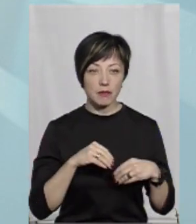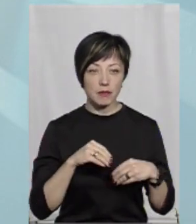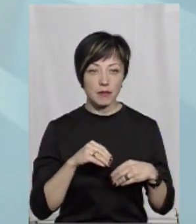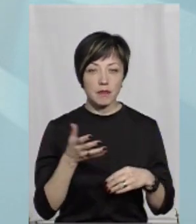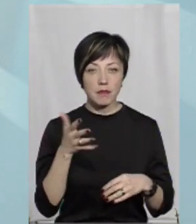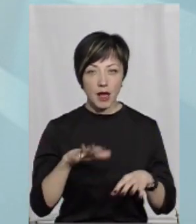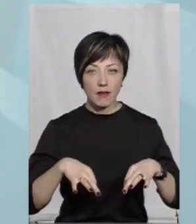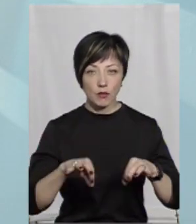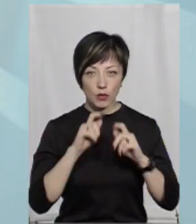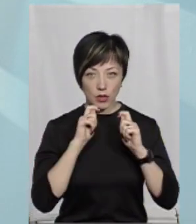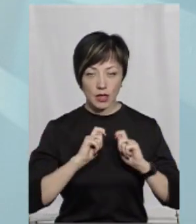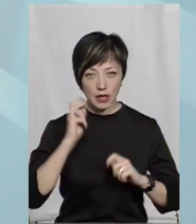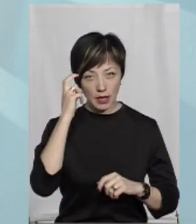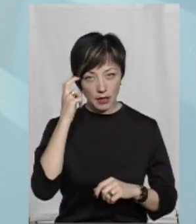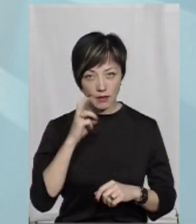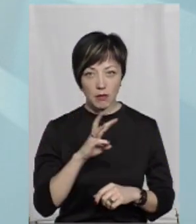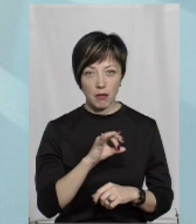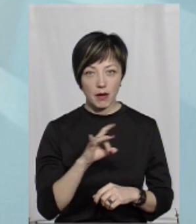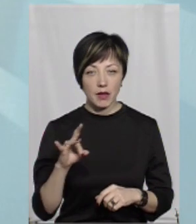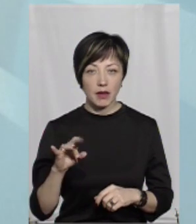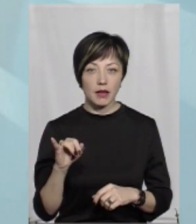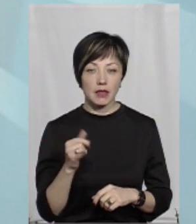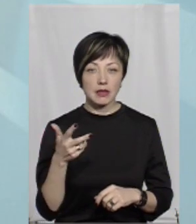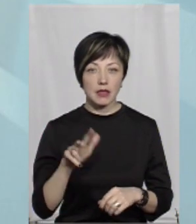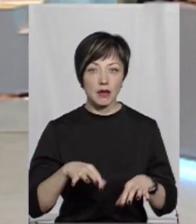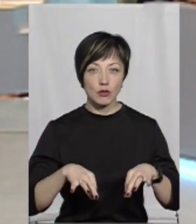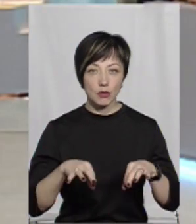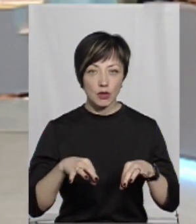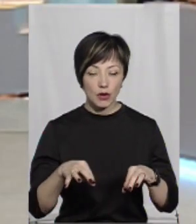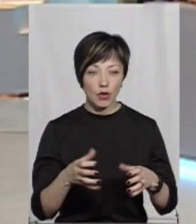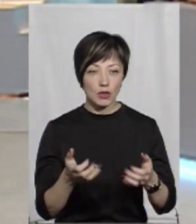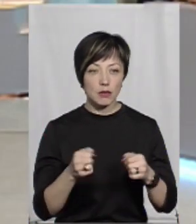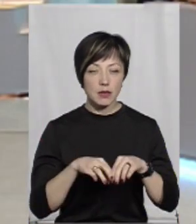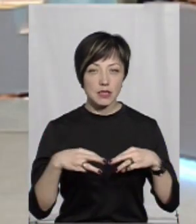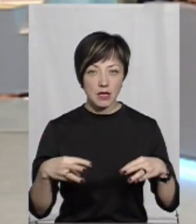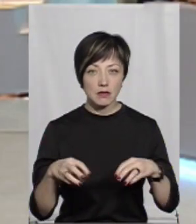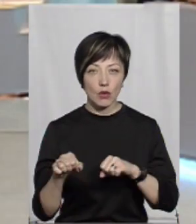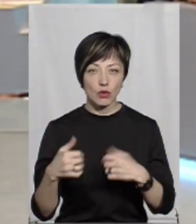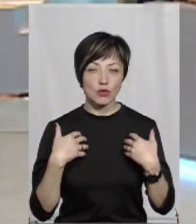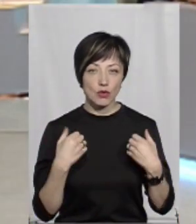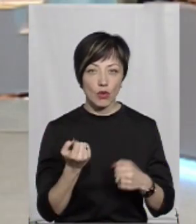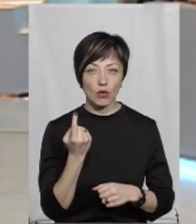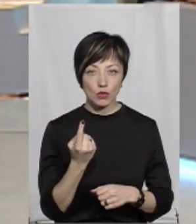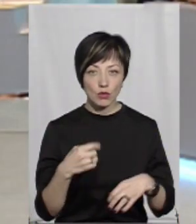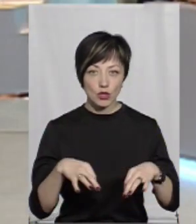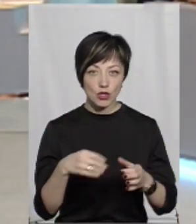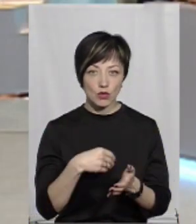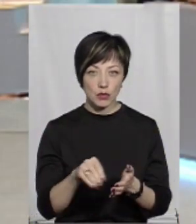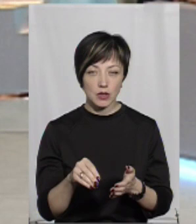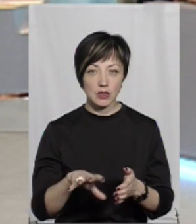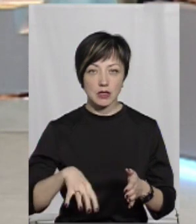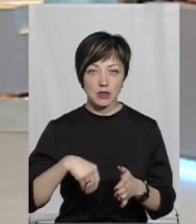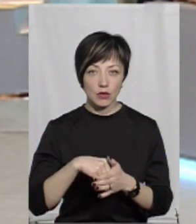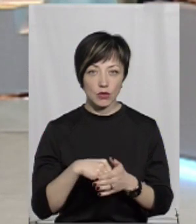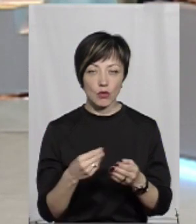5 автомобілів нам подарила Київська мерія, і три автомобілі отримуємо від Міністерства охорони здоров'я і одну машину закуповуємо